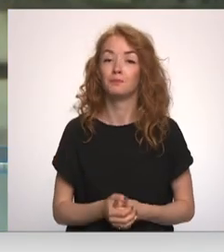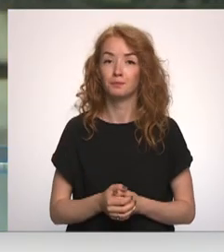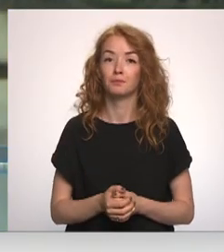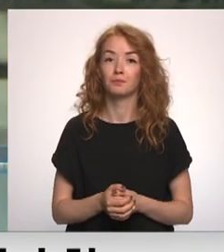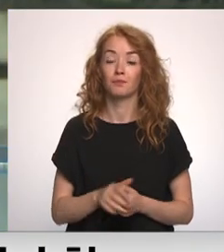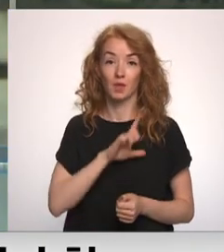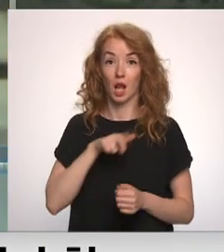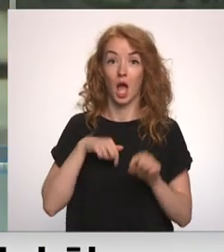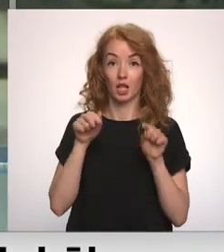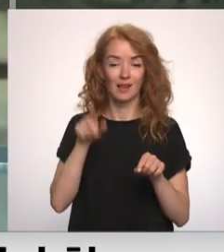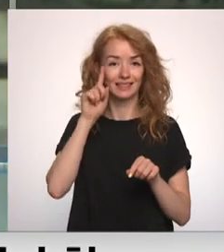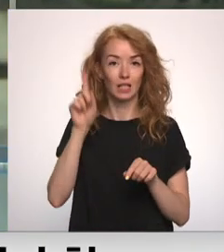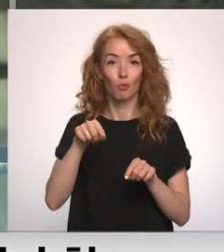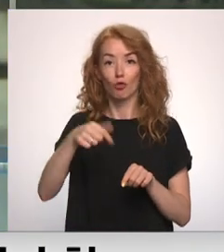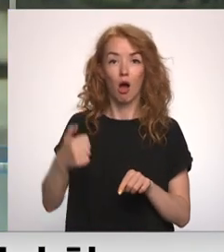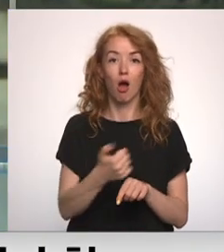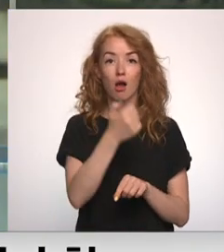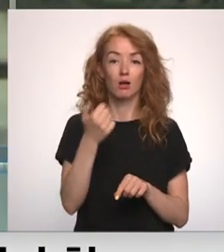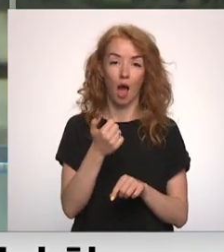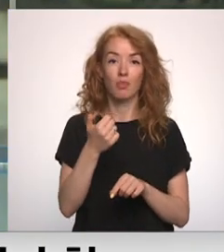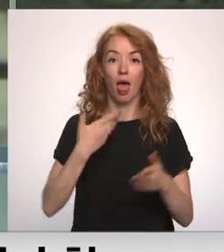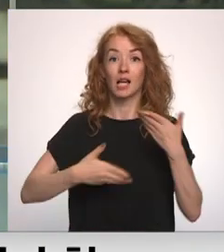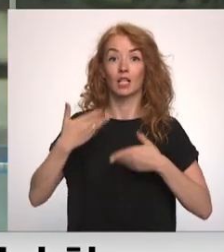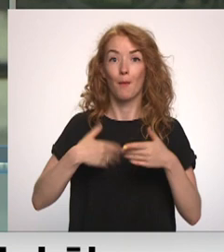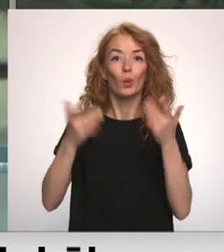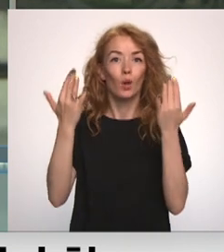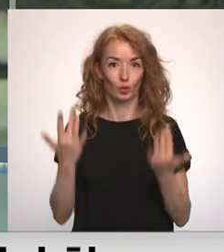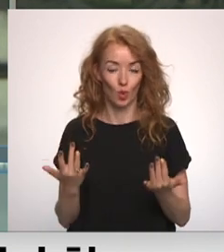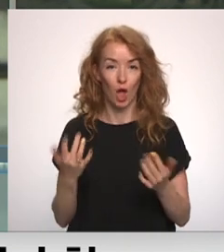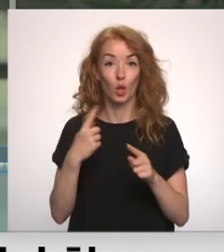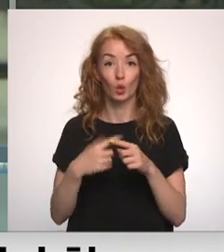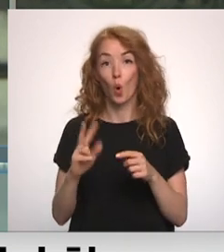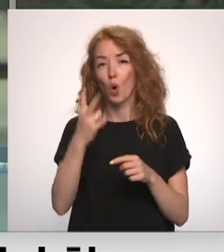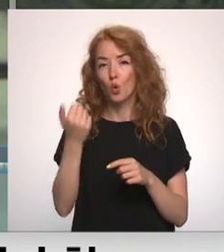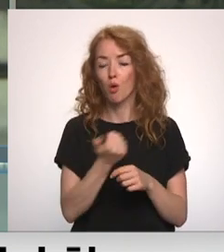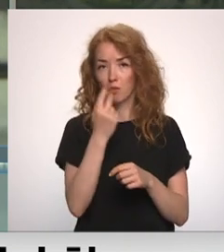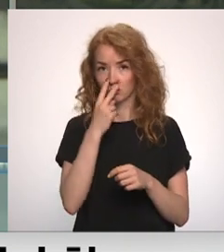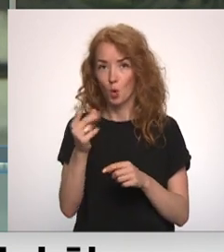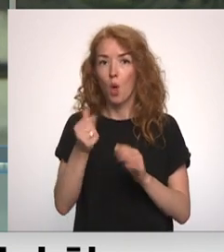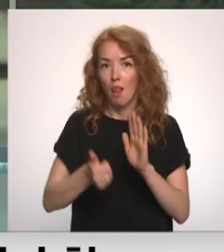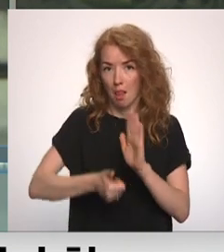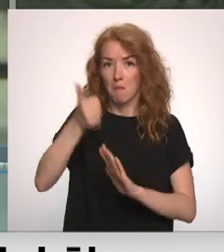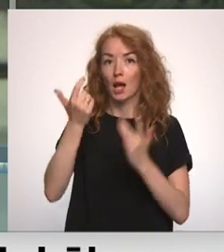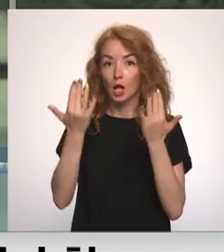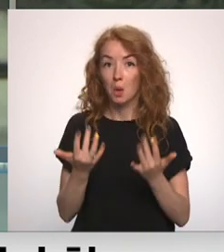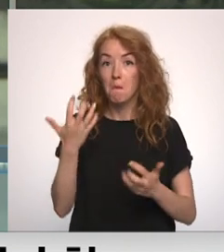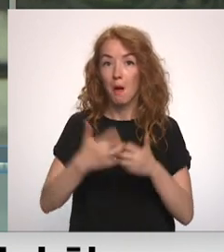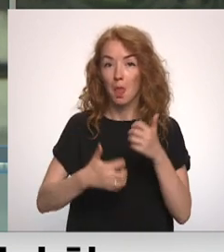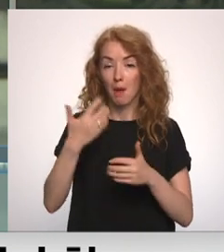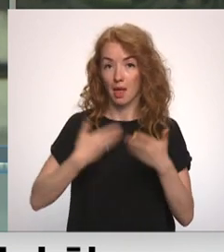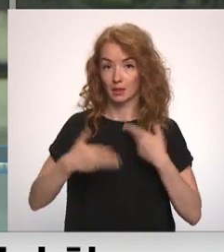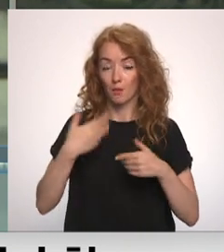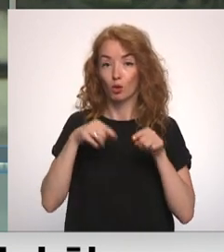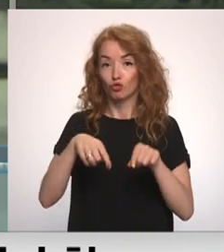Latvijā zināmi šā gada centralizēto eksāmenu rezultātu un jau otro gadu novēroti augstāki sasniegumu matemātikas eksāmenā.